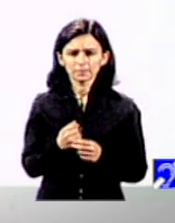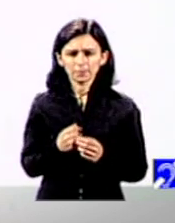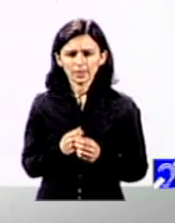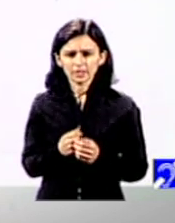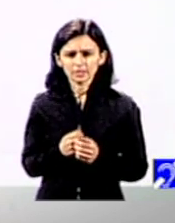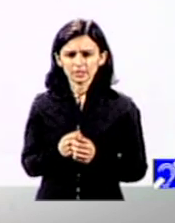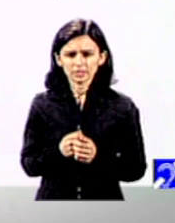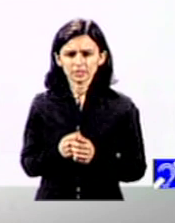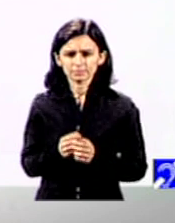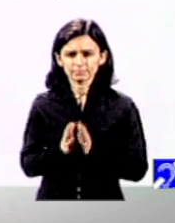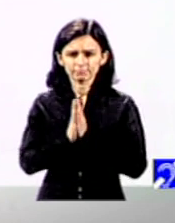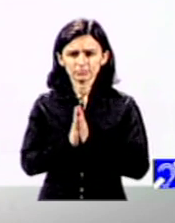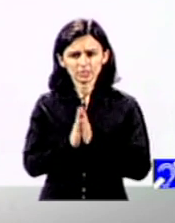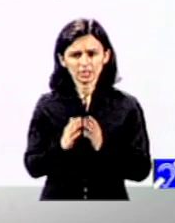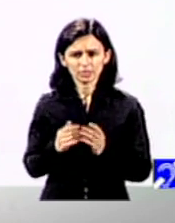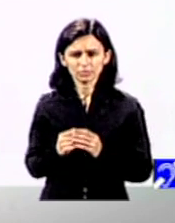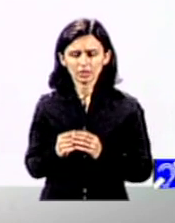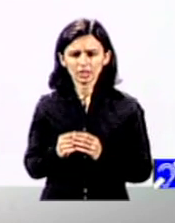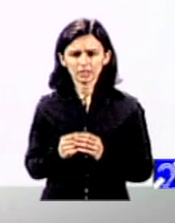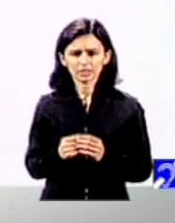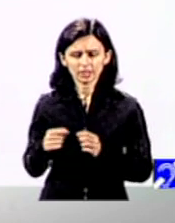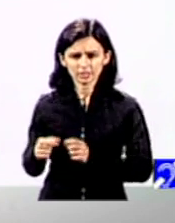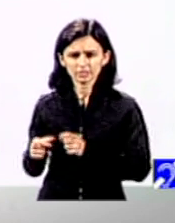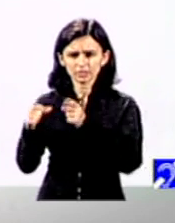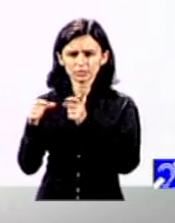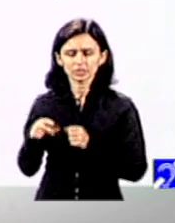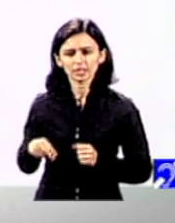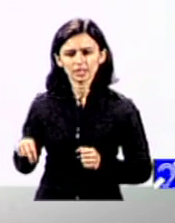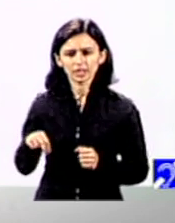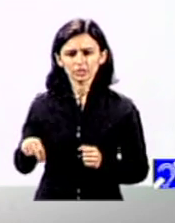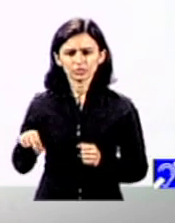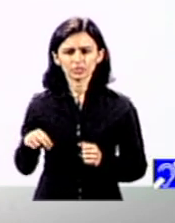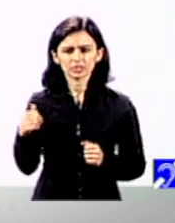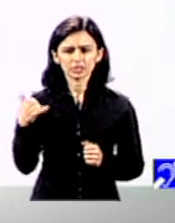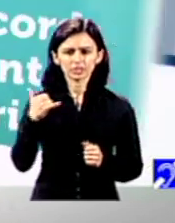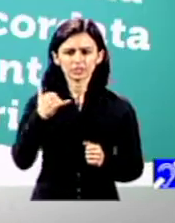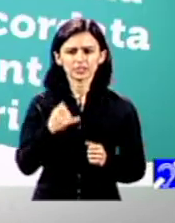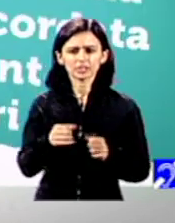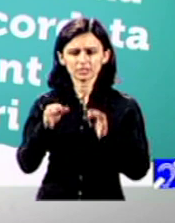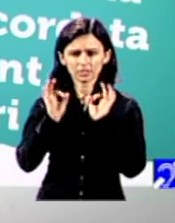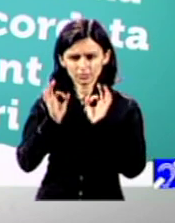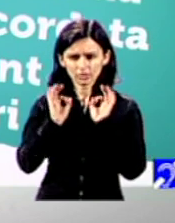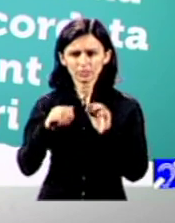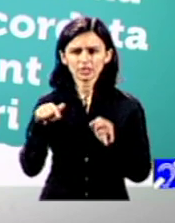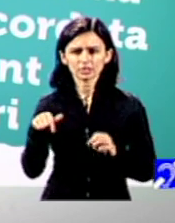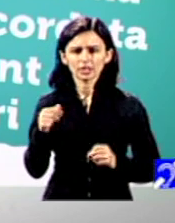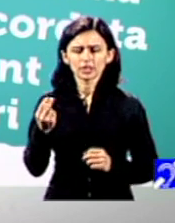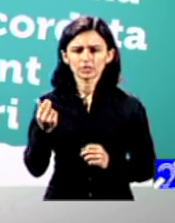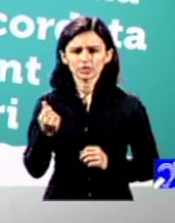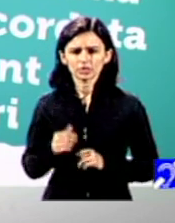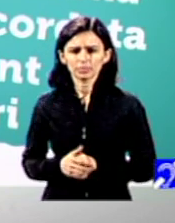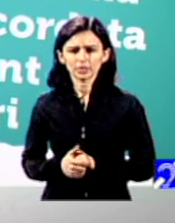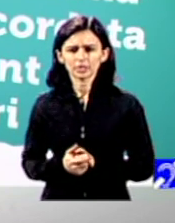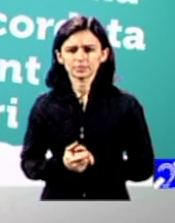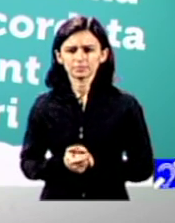de instituțiile județene să vină și să folosească acești bani eu mi-aduc aminte similar